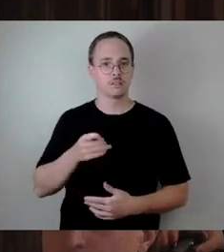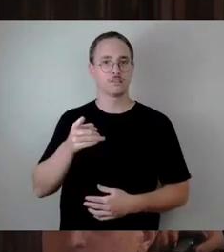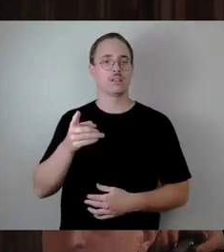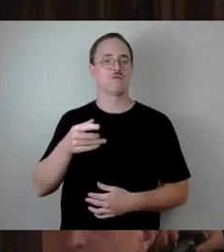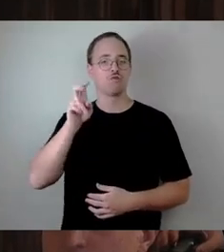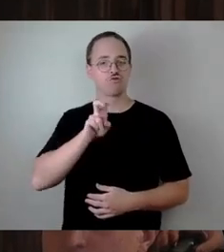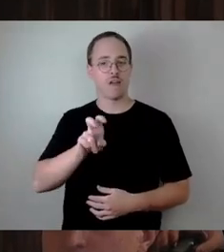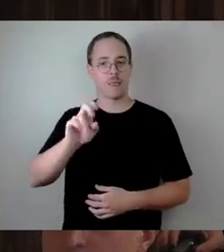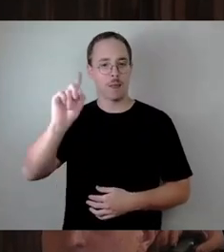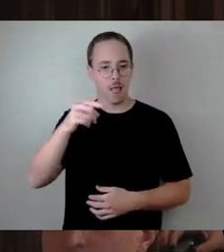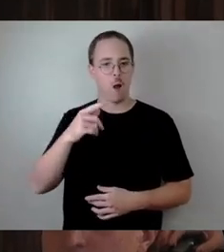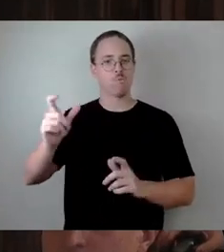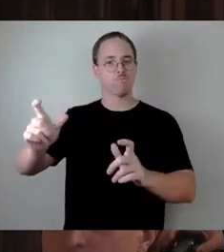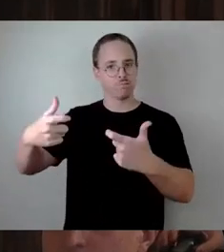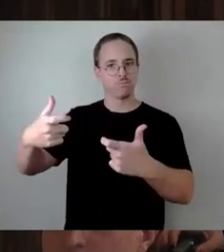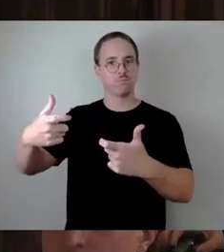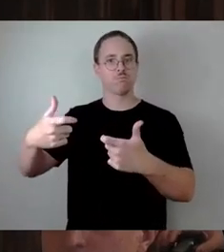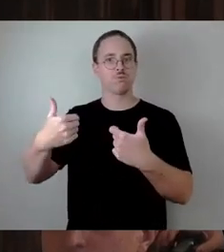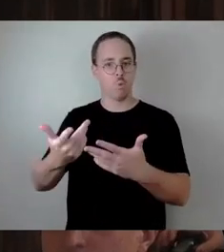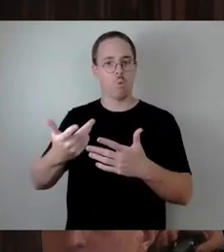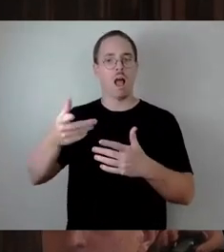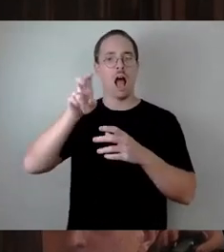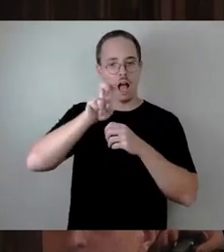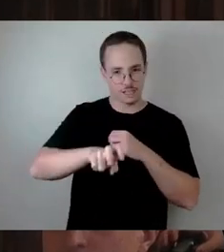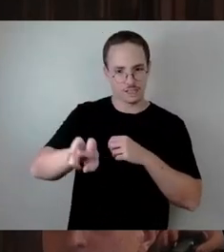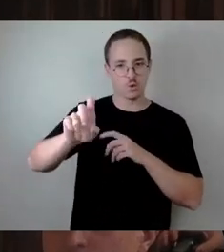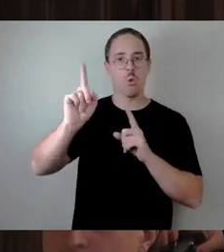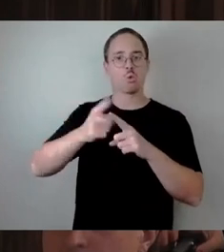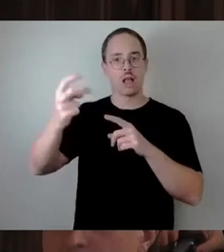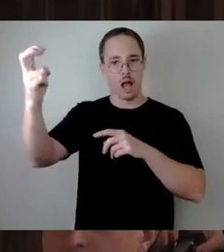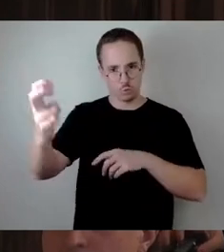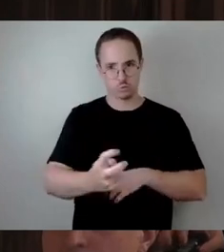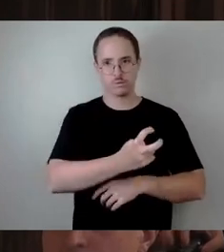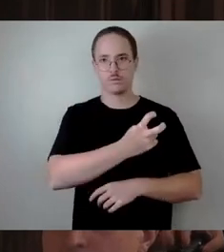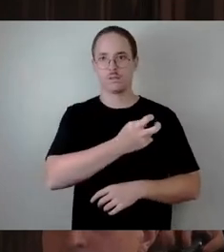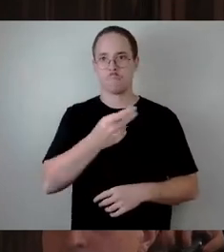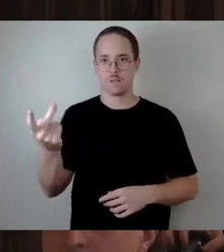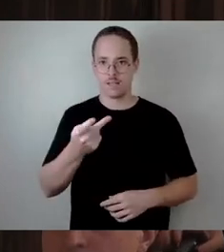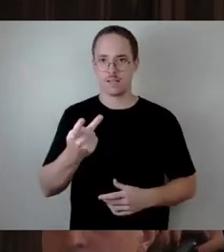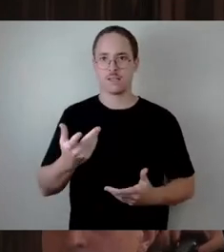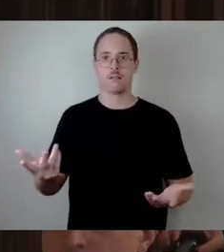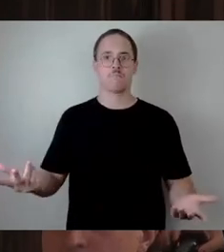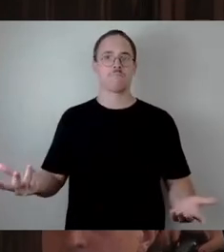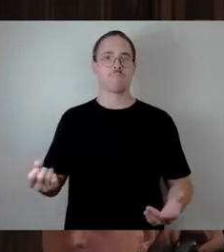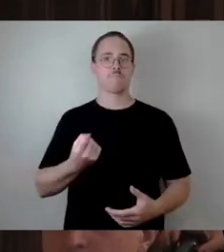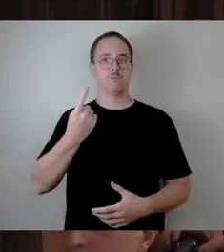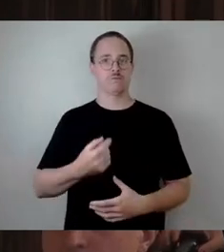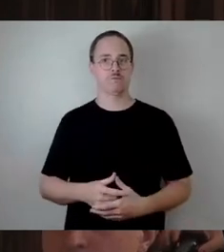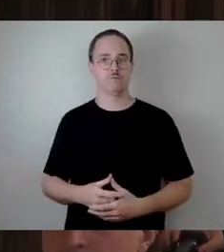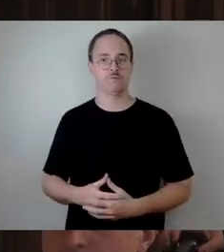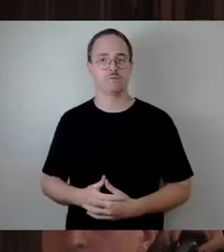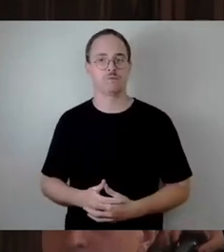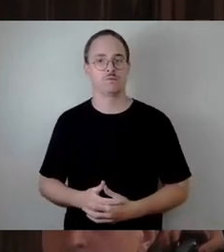wird in ihrer Einfahrt und in ihrer Ausfahrt. Sie haben ja gesagt, okay, wir haben da so eine Pulkführerschaft, aber wenn die Straßenbahn, also bei der Ausfahrt eine